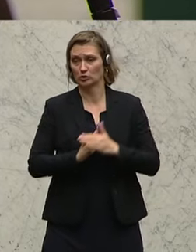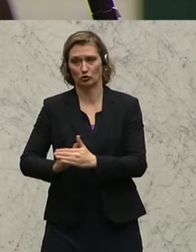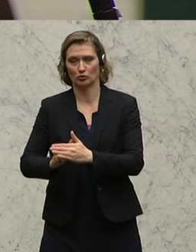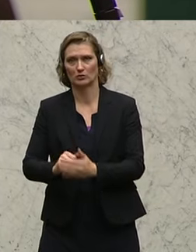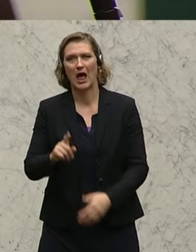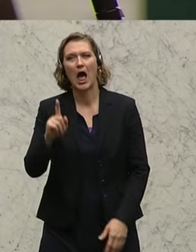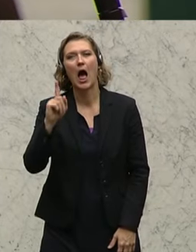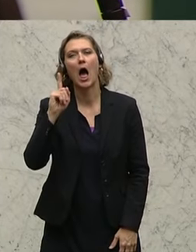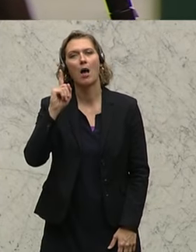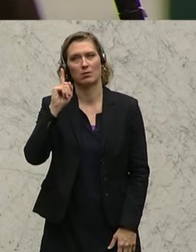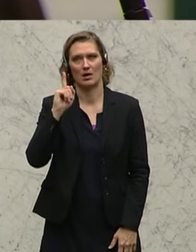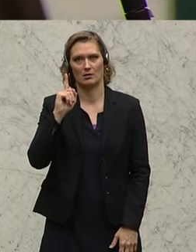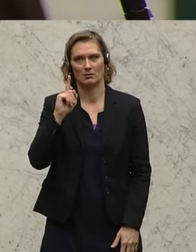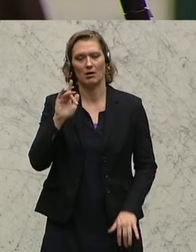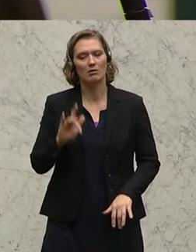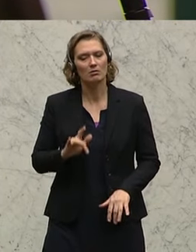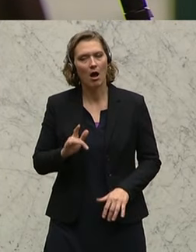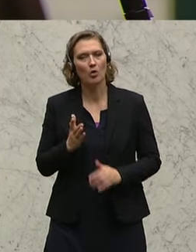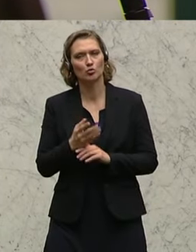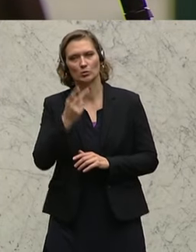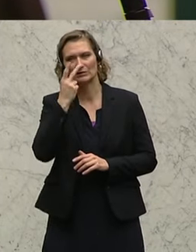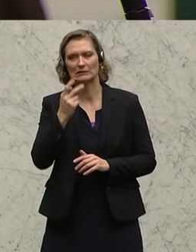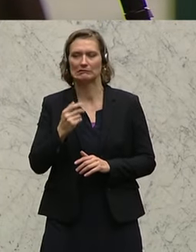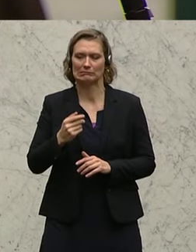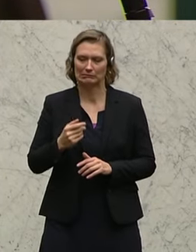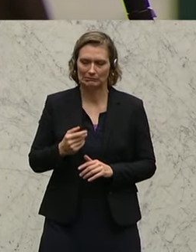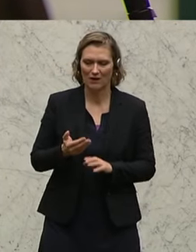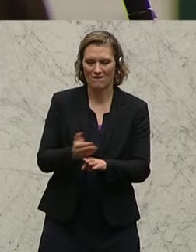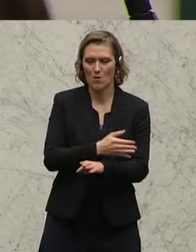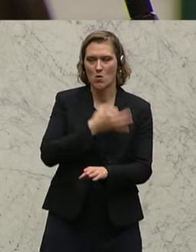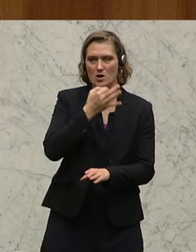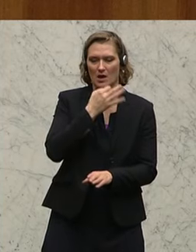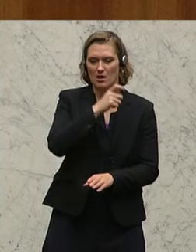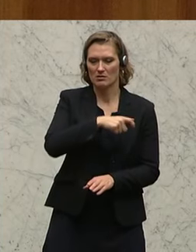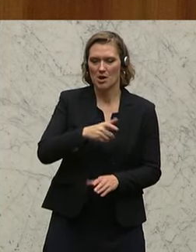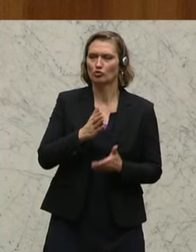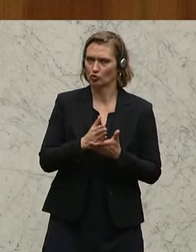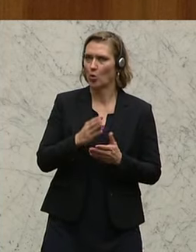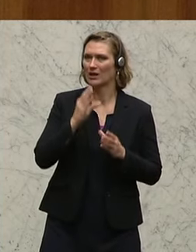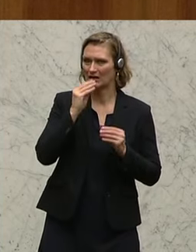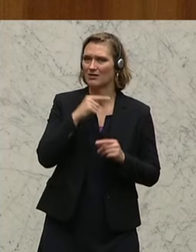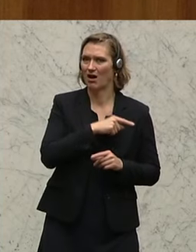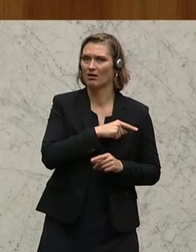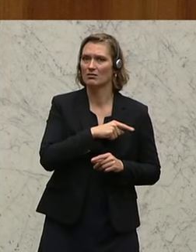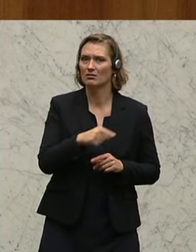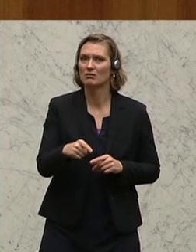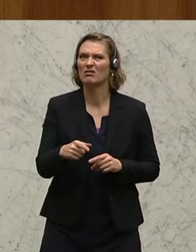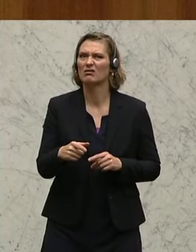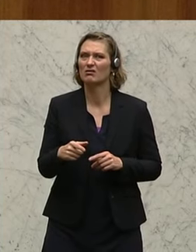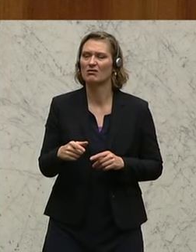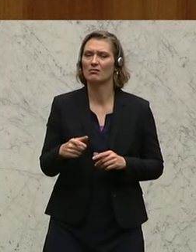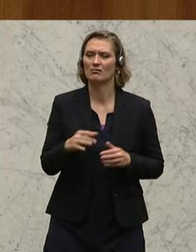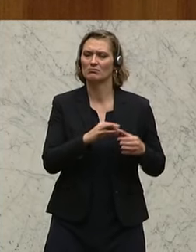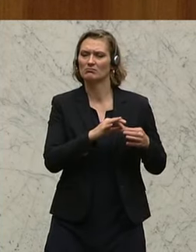Aber natürlich hat das schon was, wenn Vorredner gesagt haben, und es hat